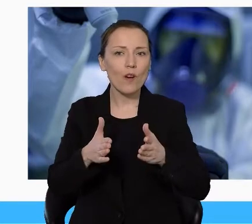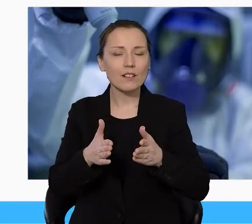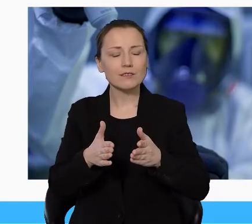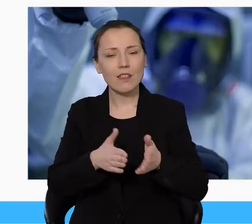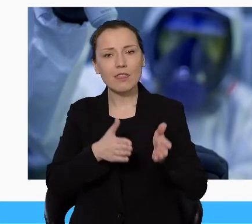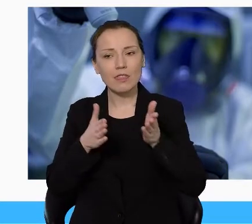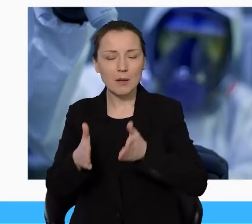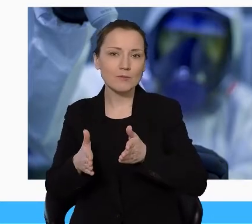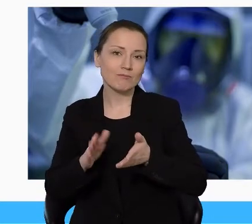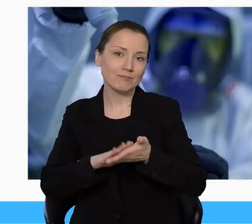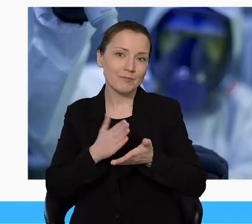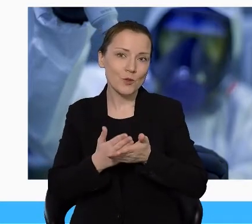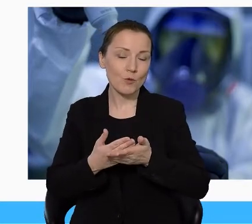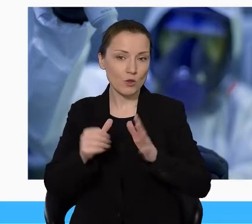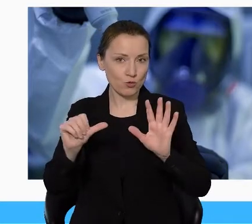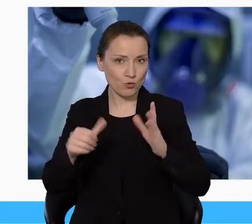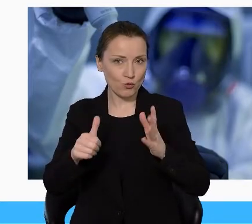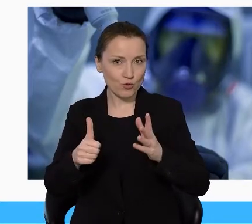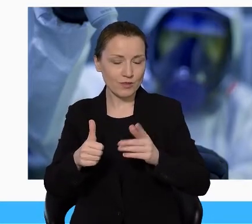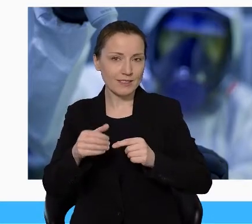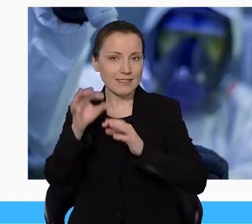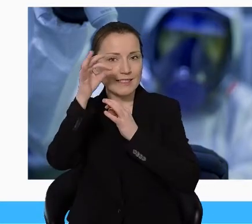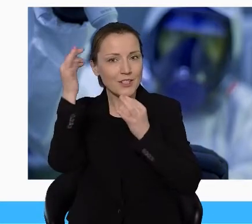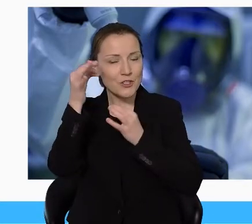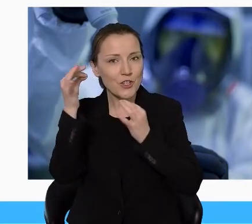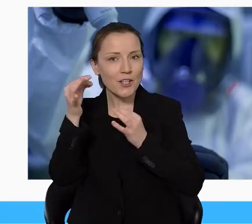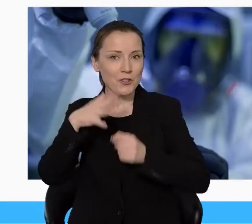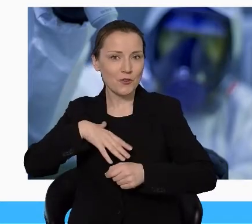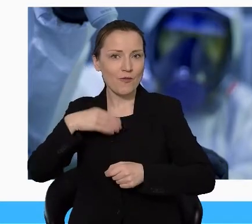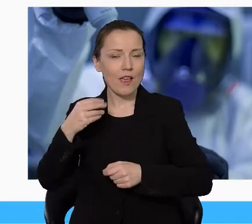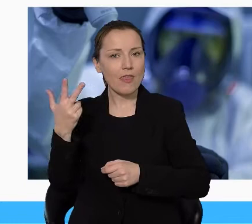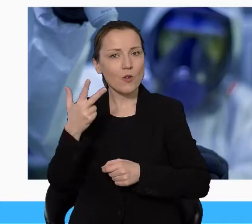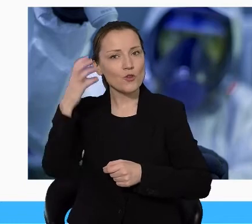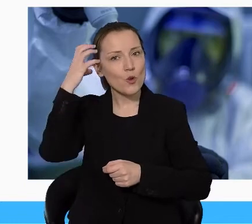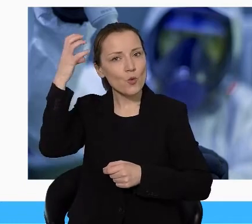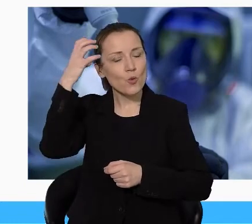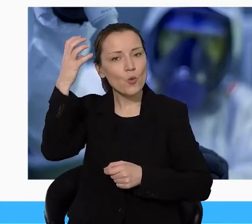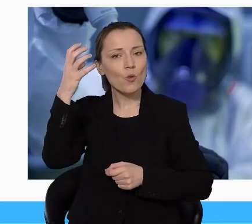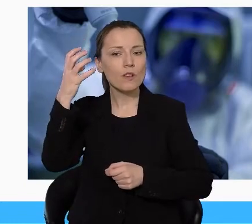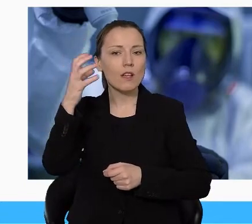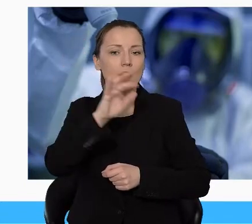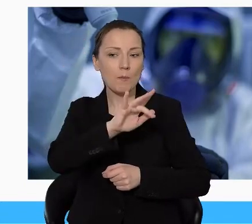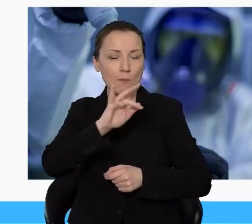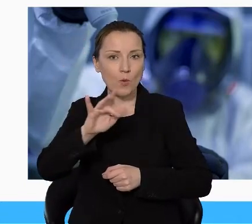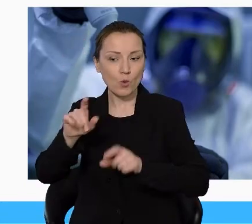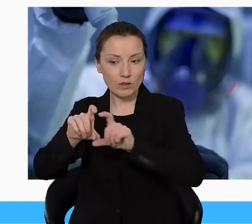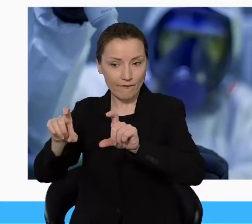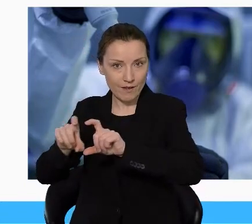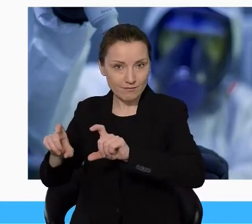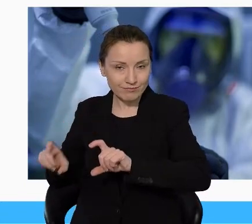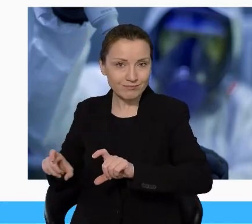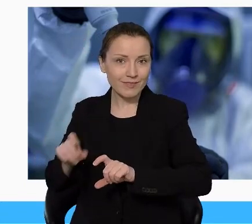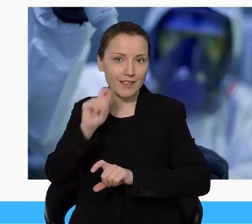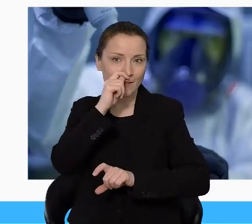kolejnym, czyli w dniu szóstego, święto Trzech Króli, szóstego stycznia, także punkty wymazowe, cztery z tych